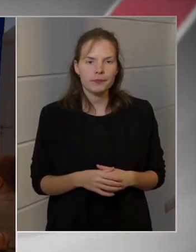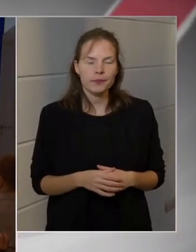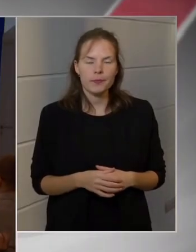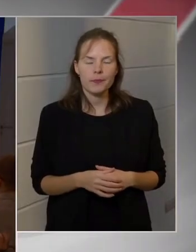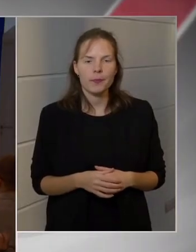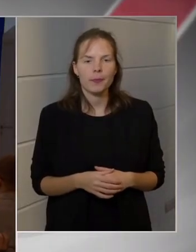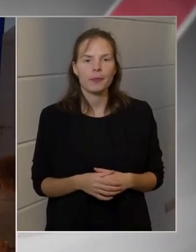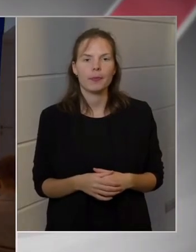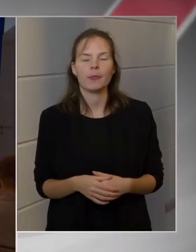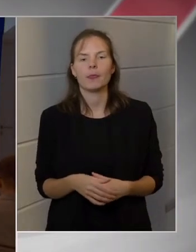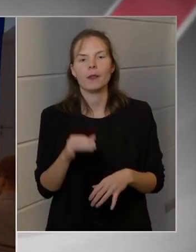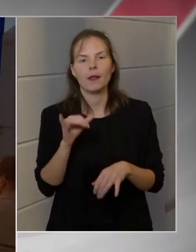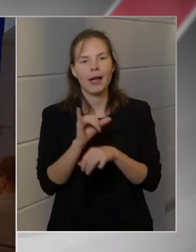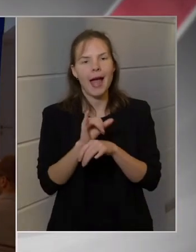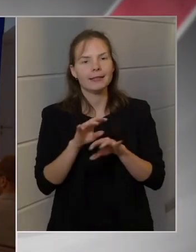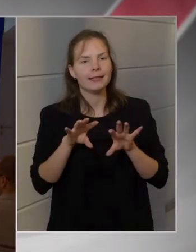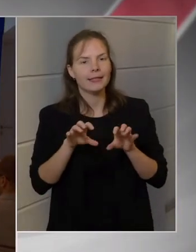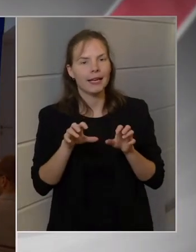Heti TV